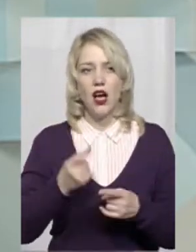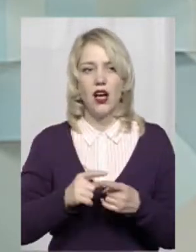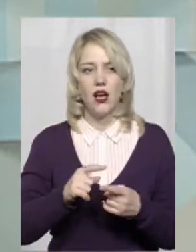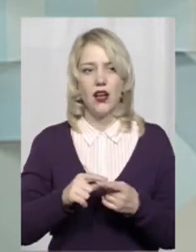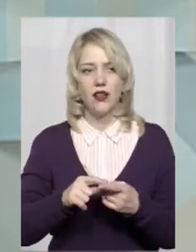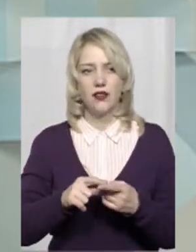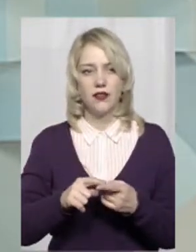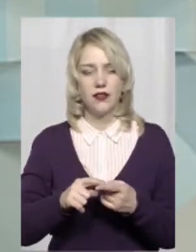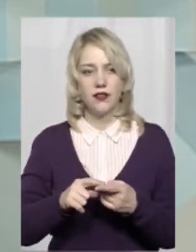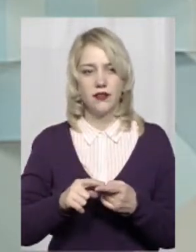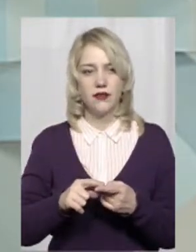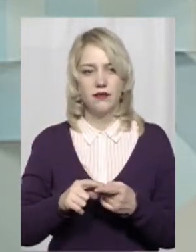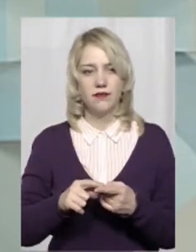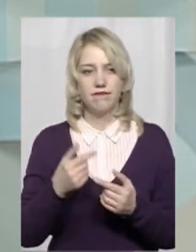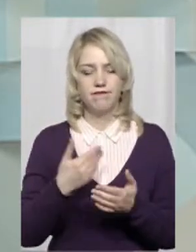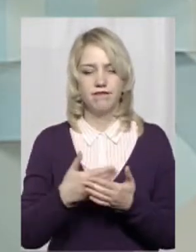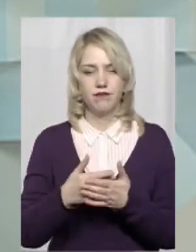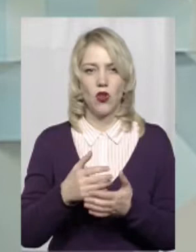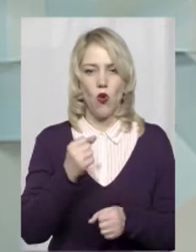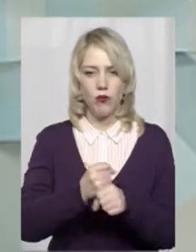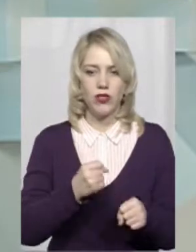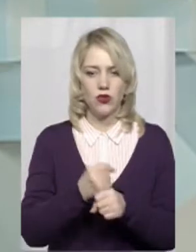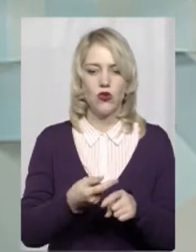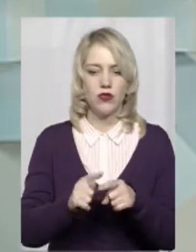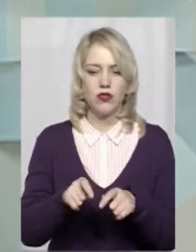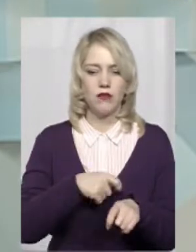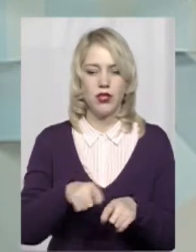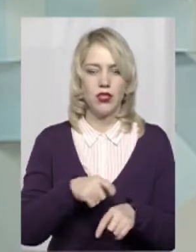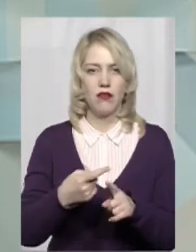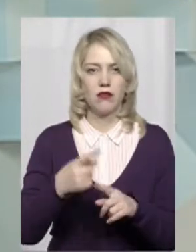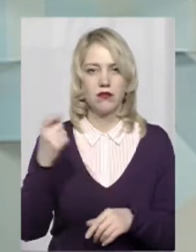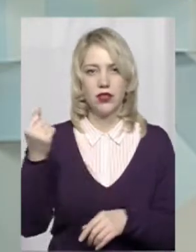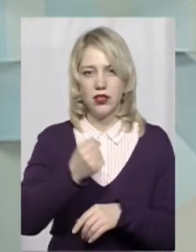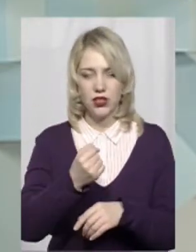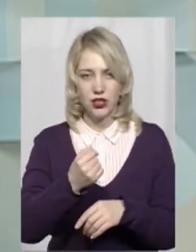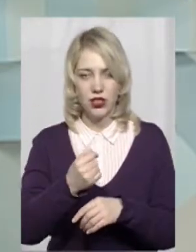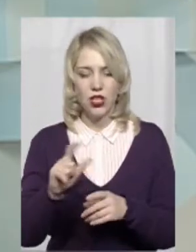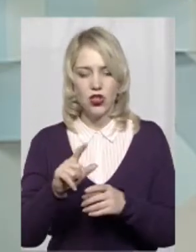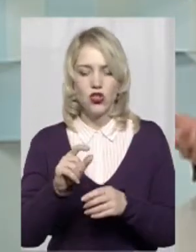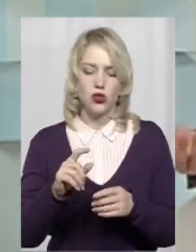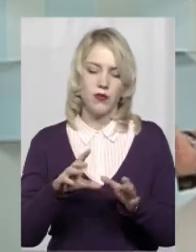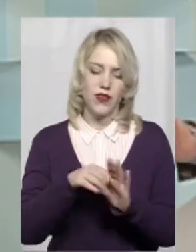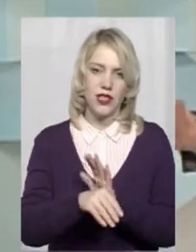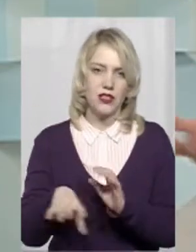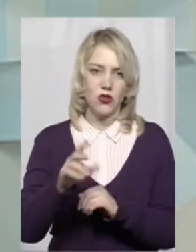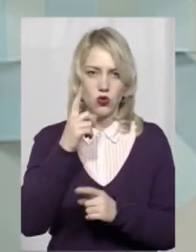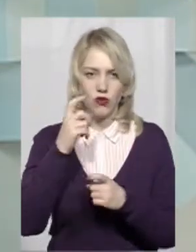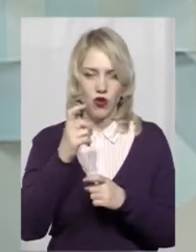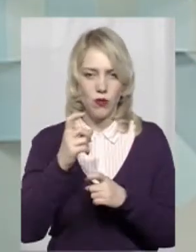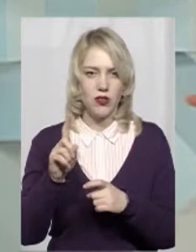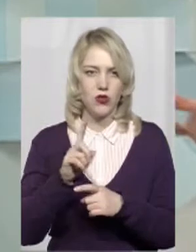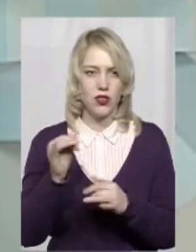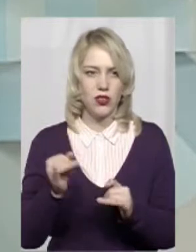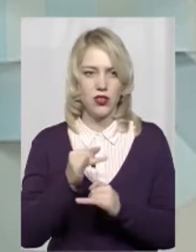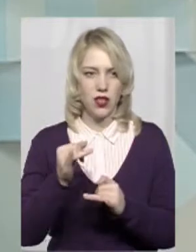аналітики працювали десь біля тижня. Тобто, щоб вибрати, щоб донести повністю, всю інформацію, яку хоче донести кандидат,